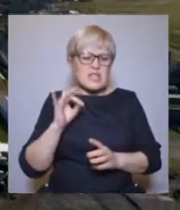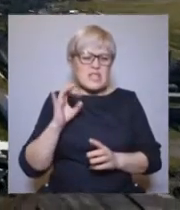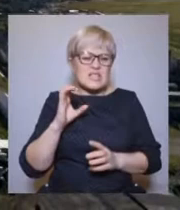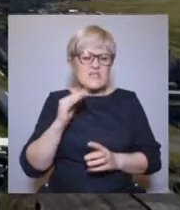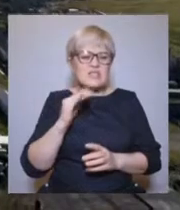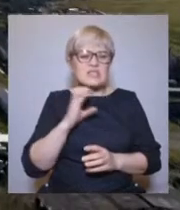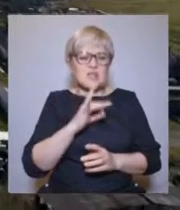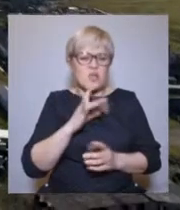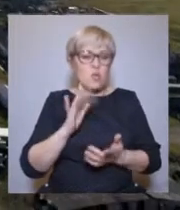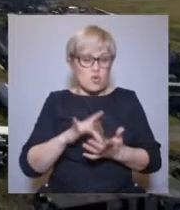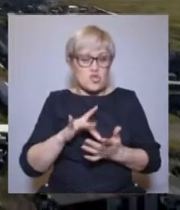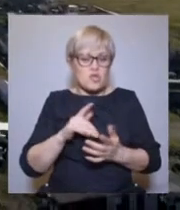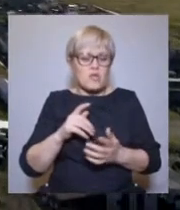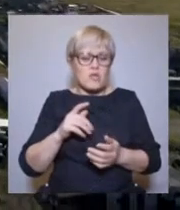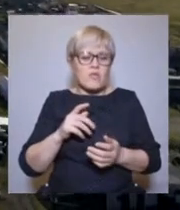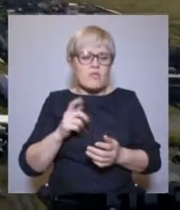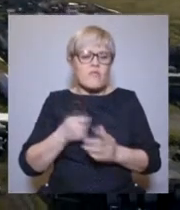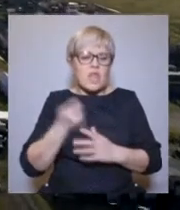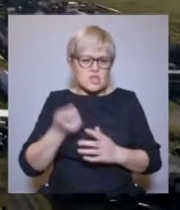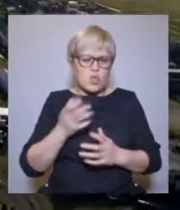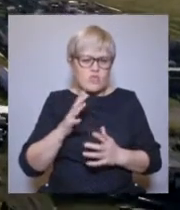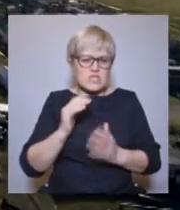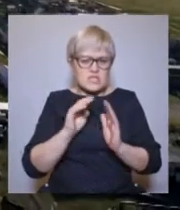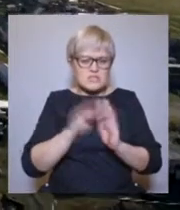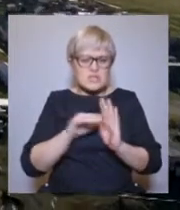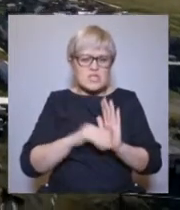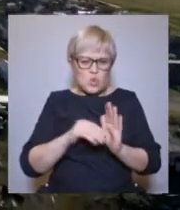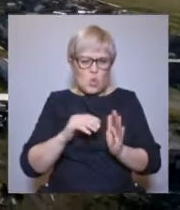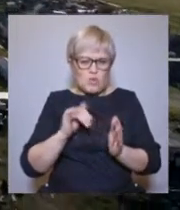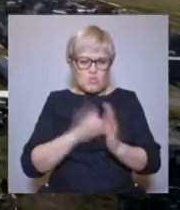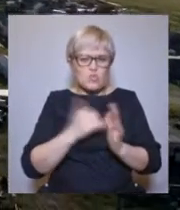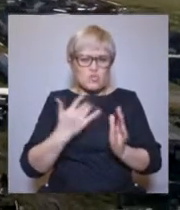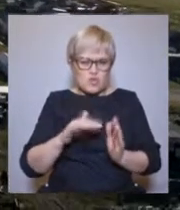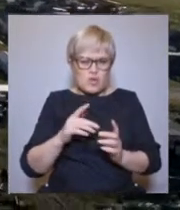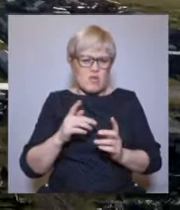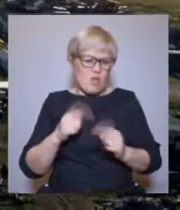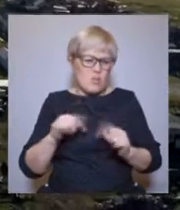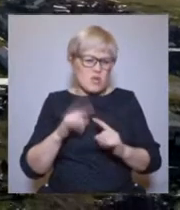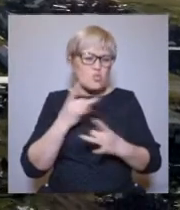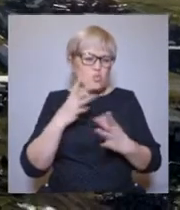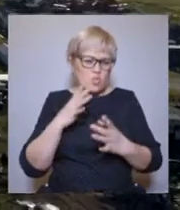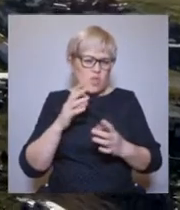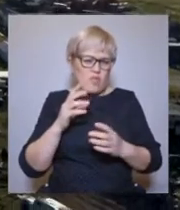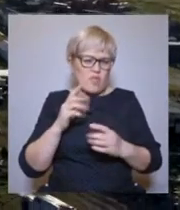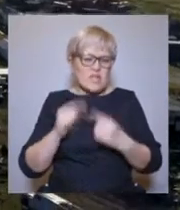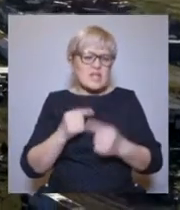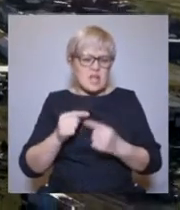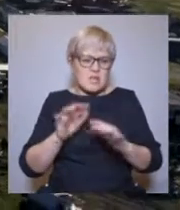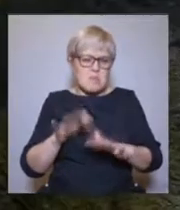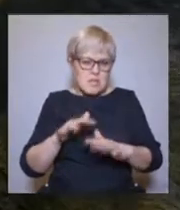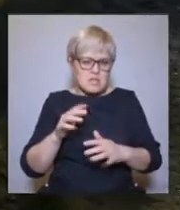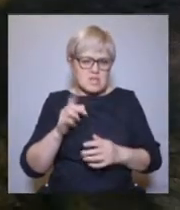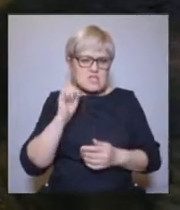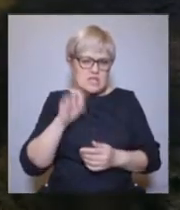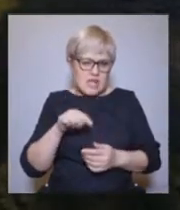1965 год. Постановлением Совета Министров РСФСР, городище Никсимволь, внесено